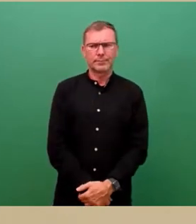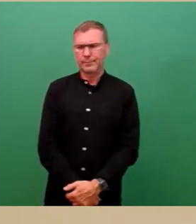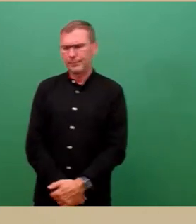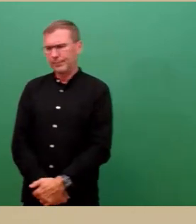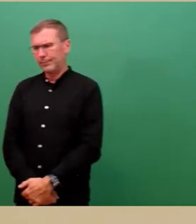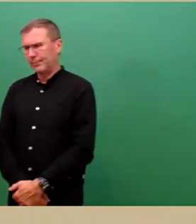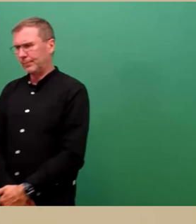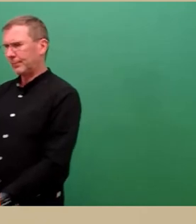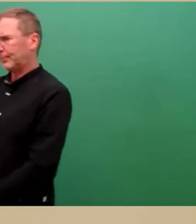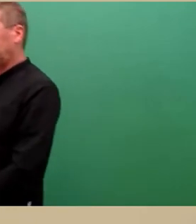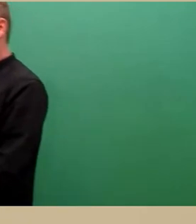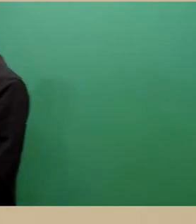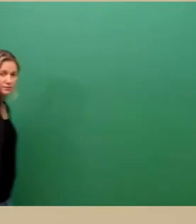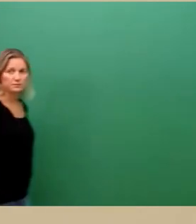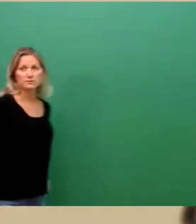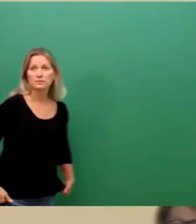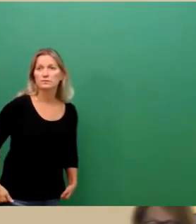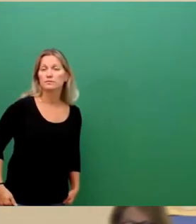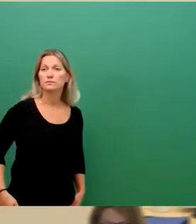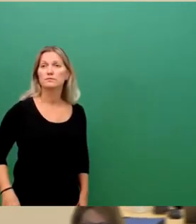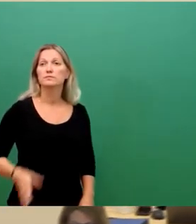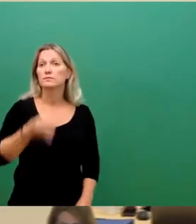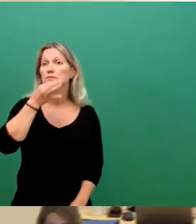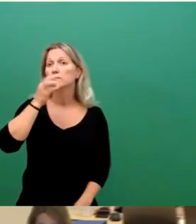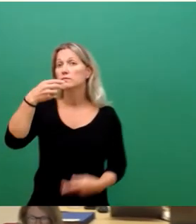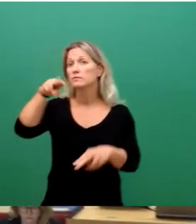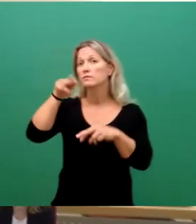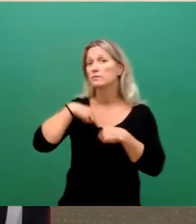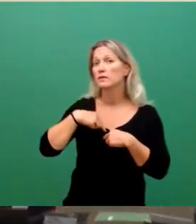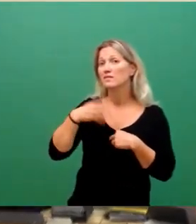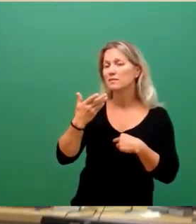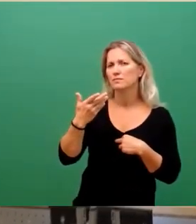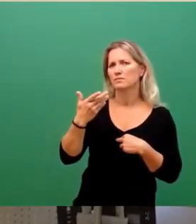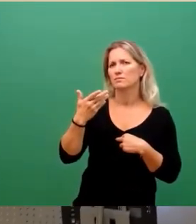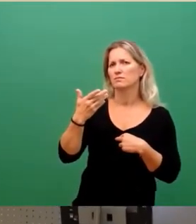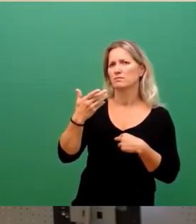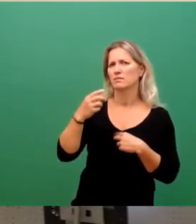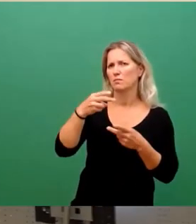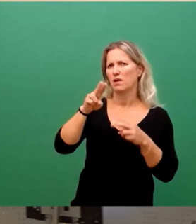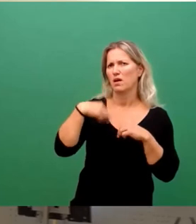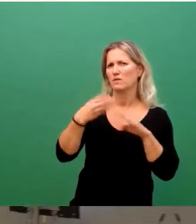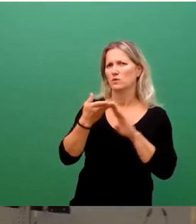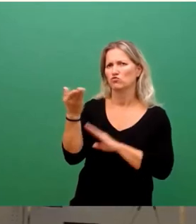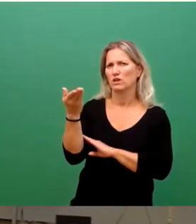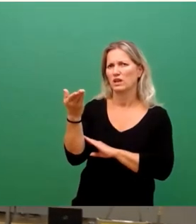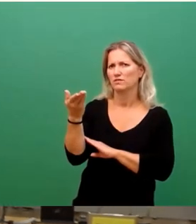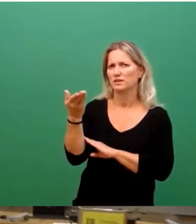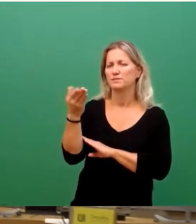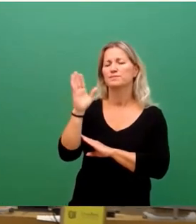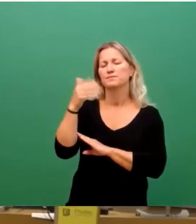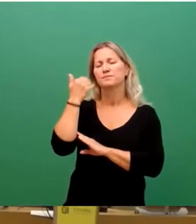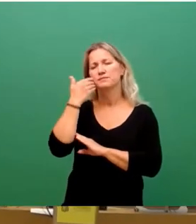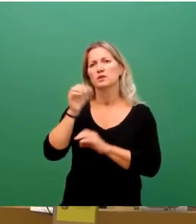Vielen Dank für die Beantwortung der Fragen, die ich Ihnen eigentlich nicht gestellt habe. Aber ich sehe Ihre Antwort gerne in schriftlicher Form